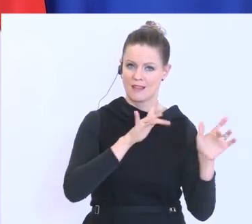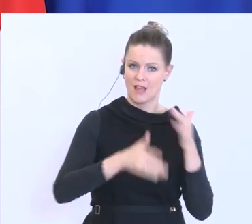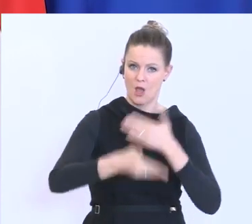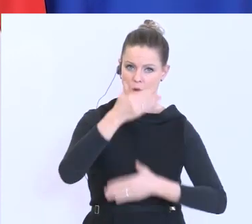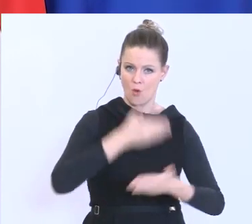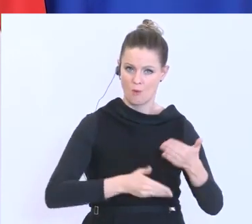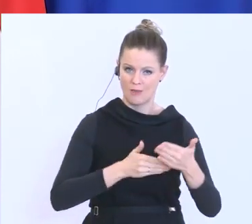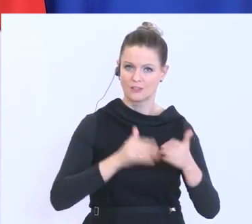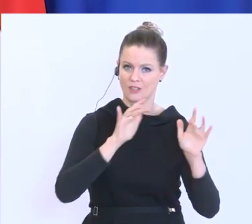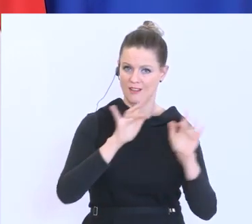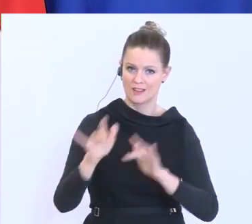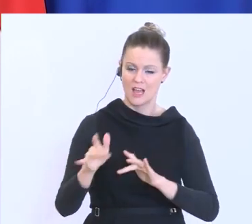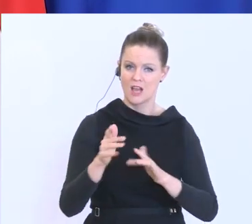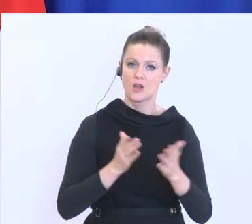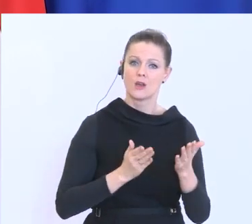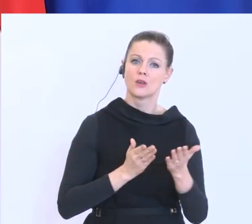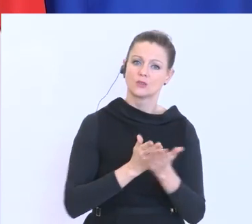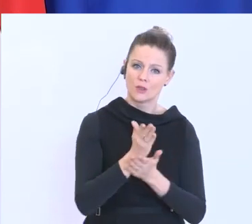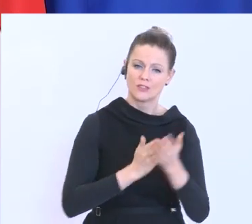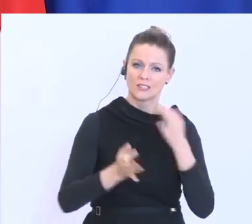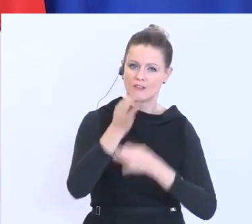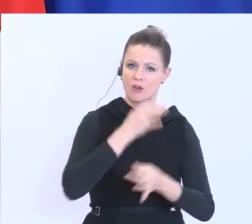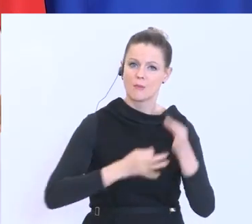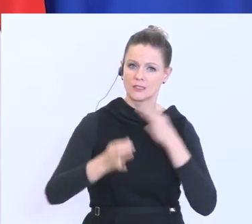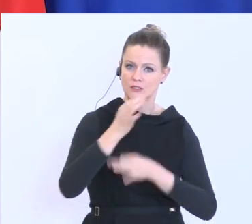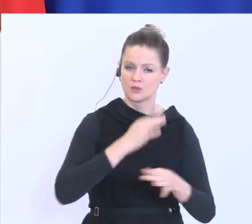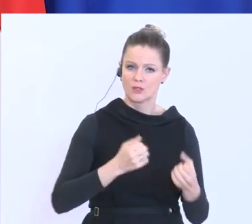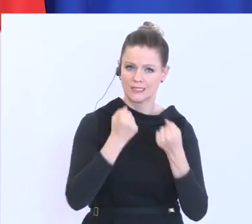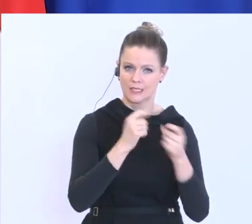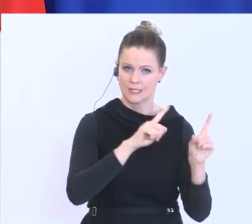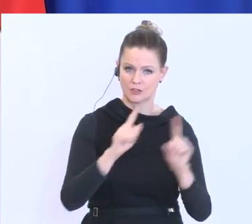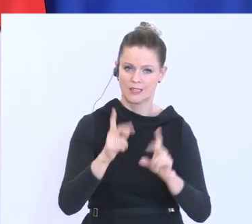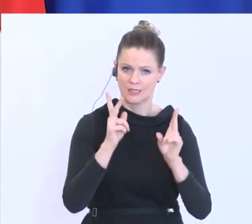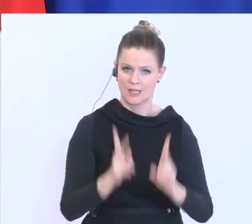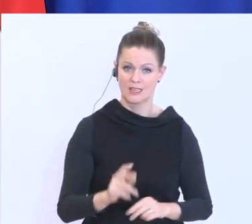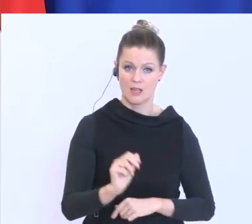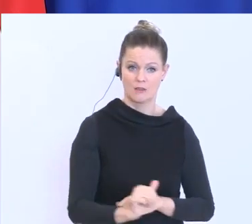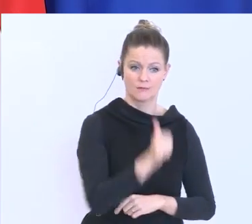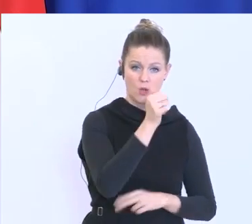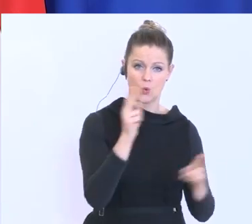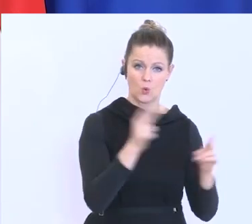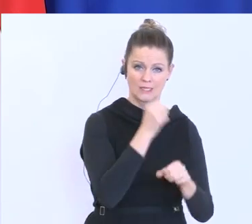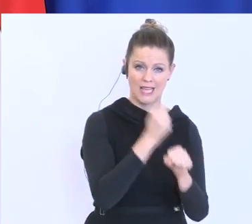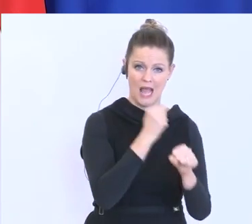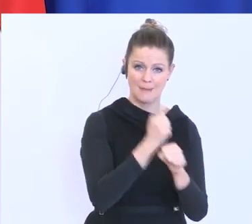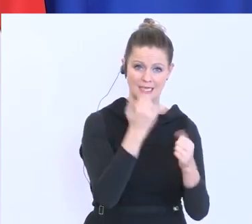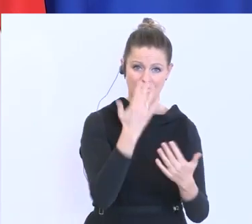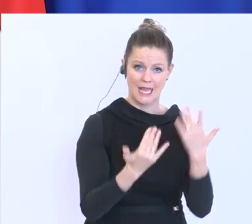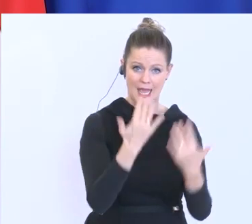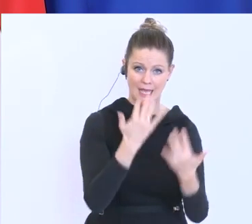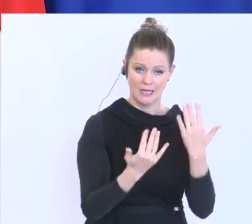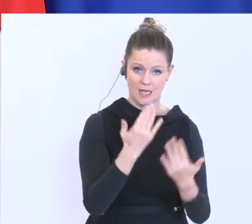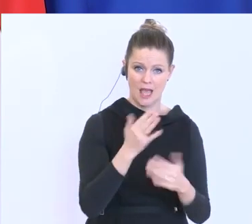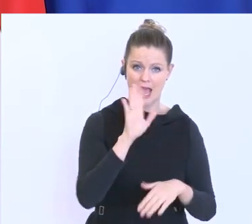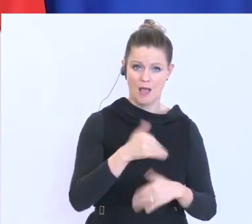um den Informations und Servicegrad zu garantieren. Einerseits der Kurzarbeitsrechner, den gibt es heute